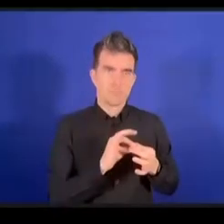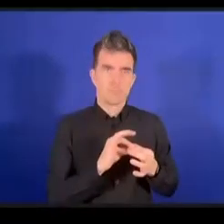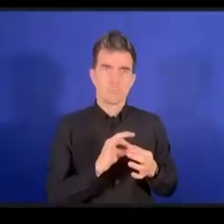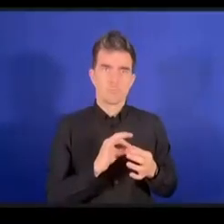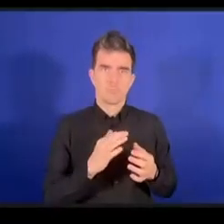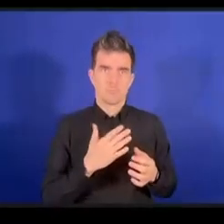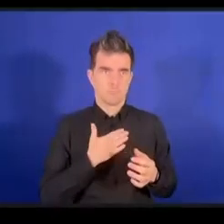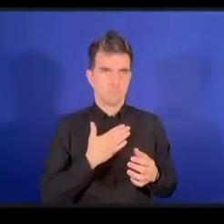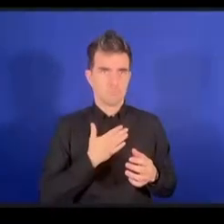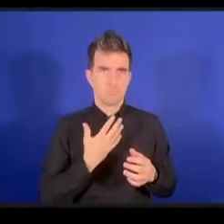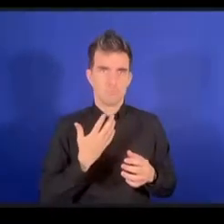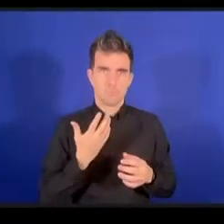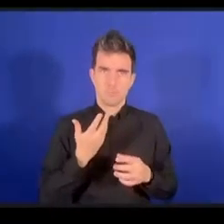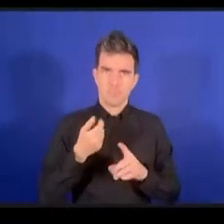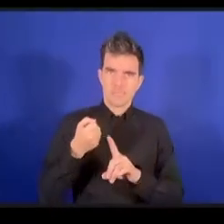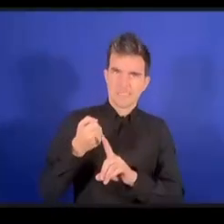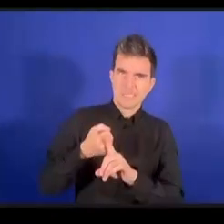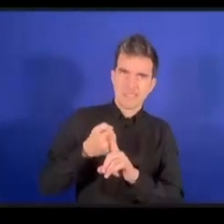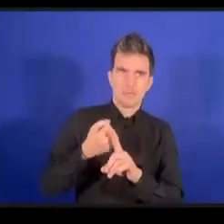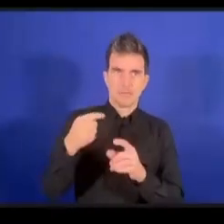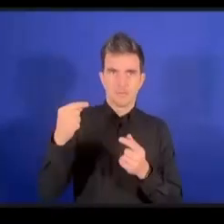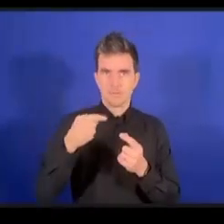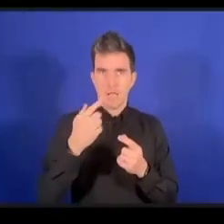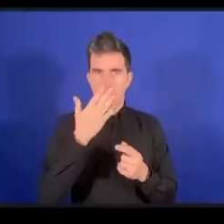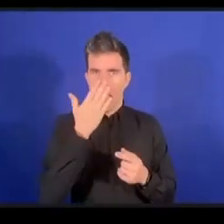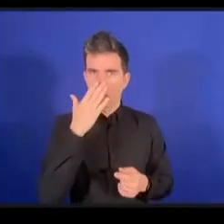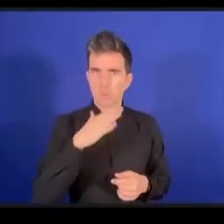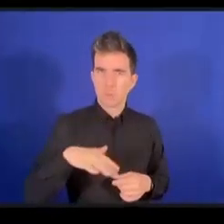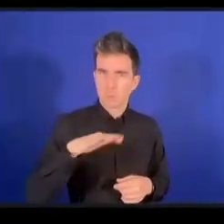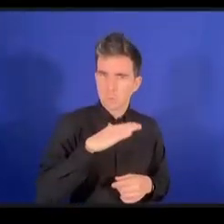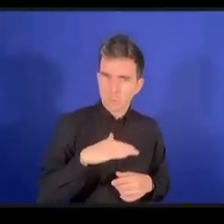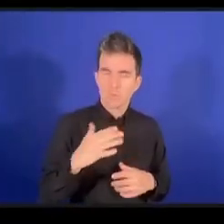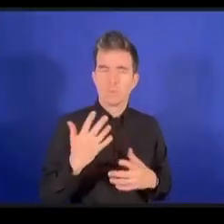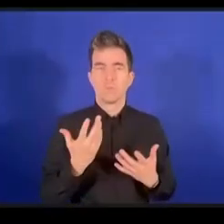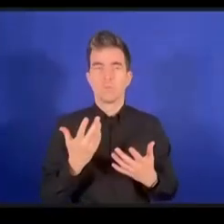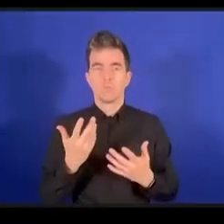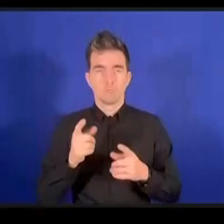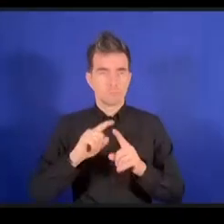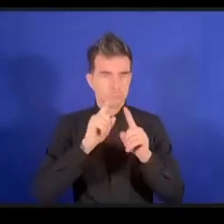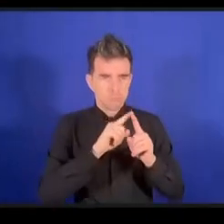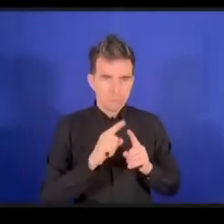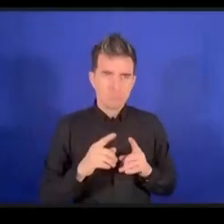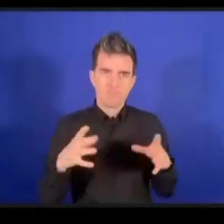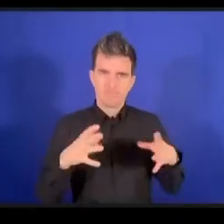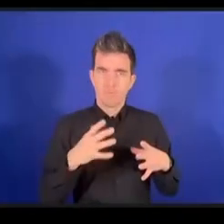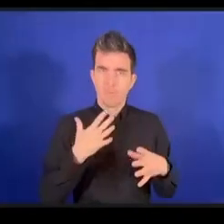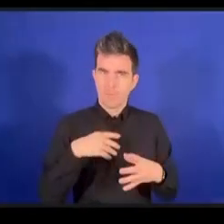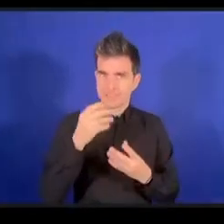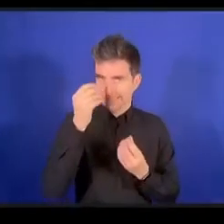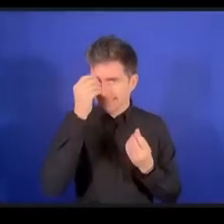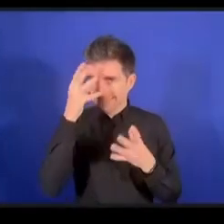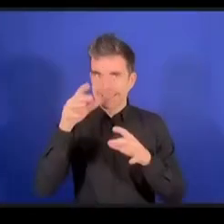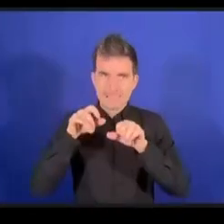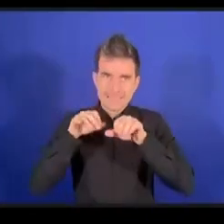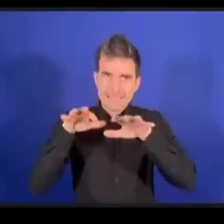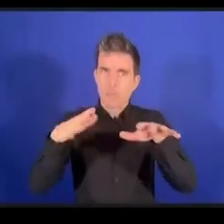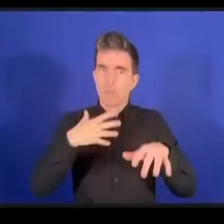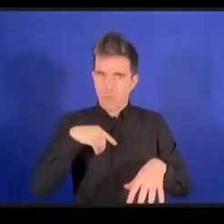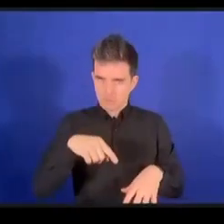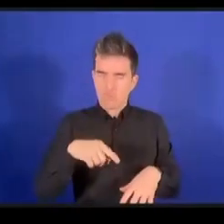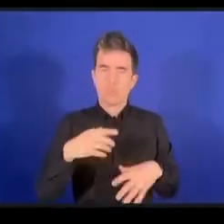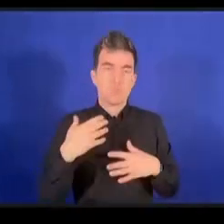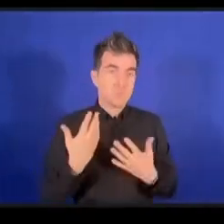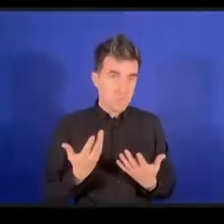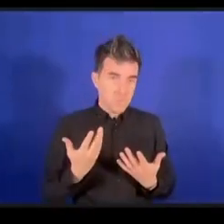وسنتمكن من نشر الرسالة أصحاب المصلحة المتعددين إلى